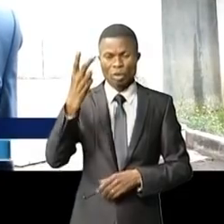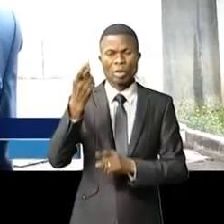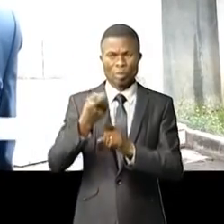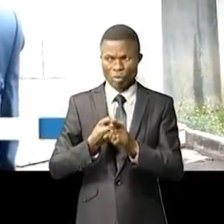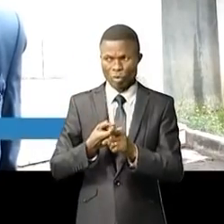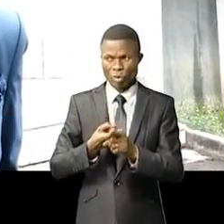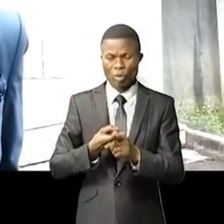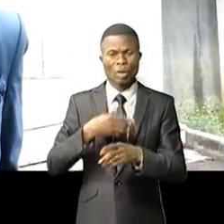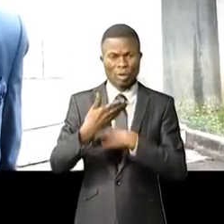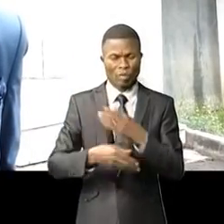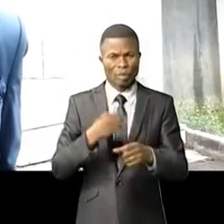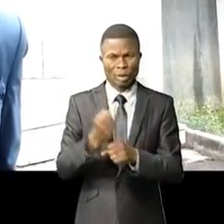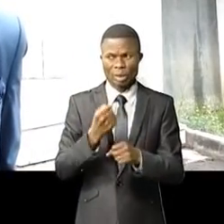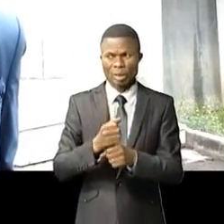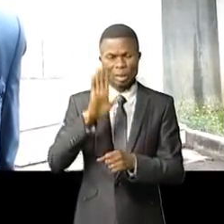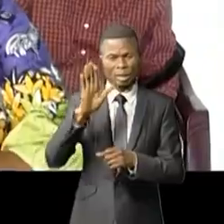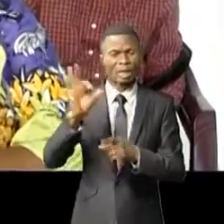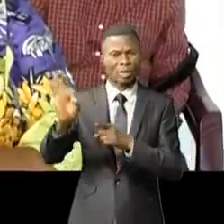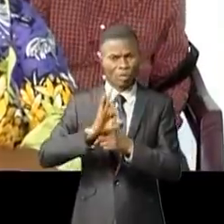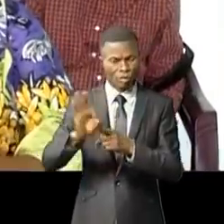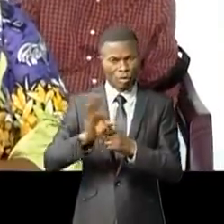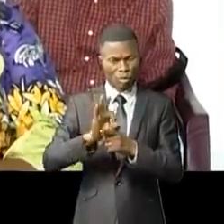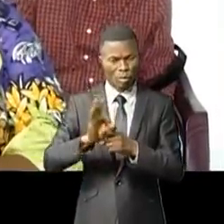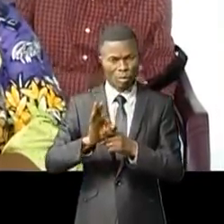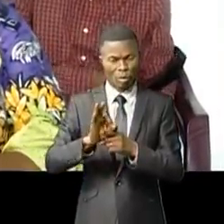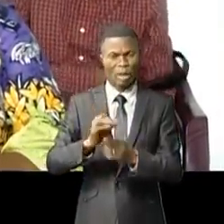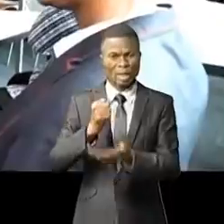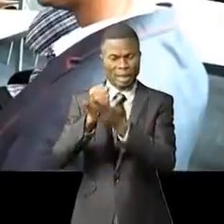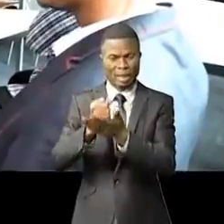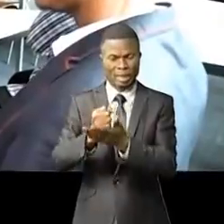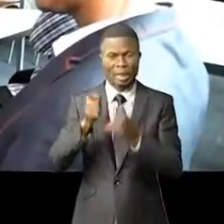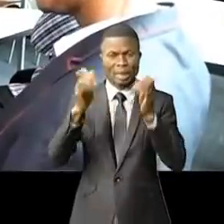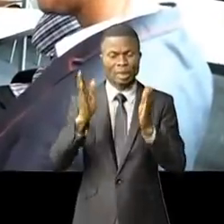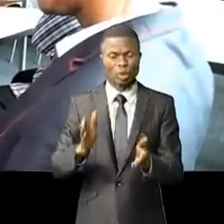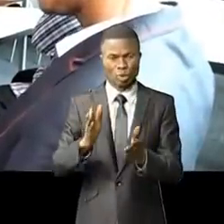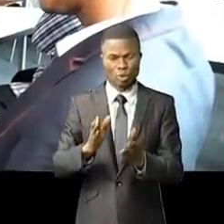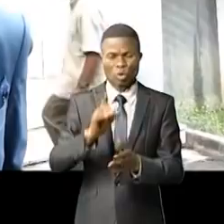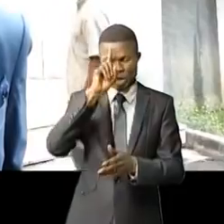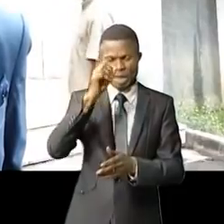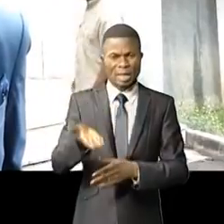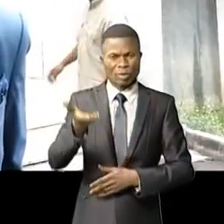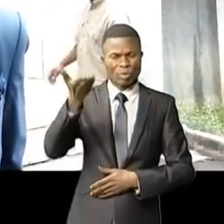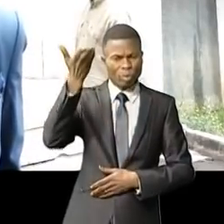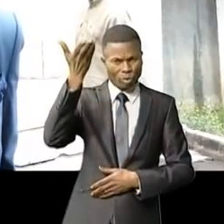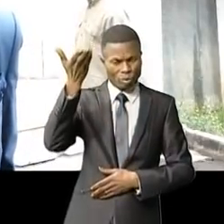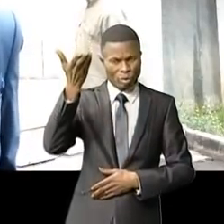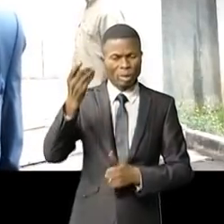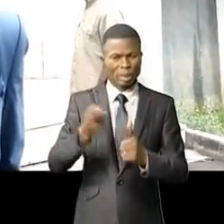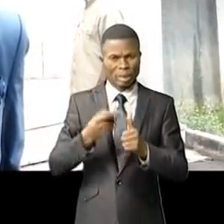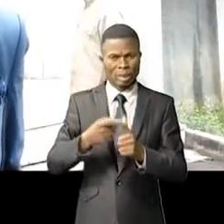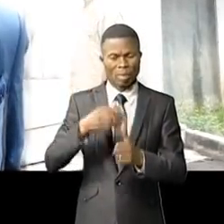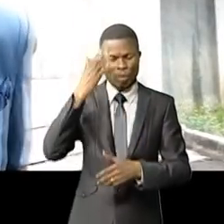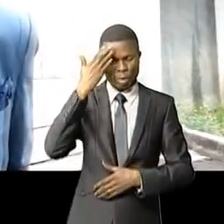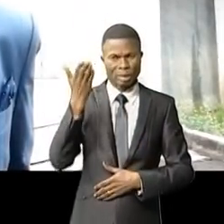réaliser cinq sessions de remise à niveau des professionnels de la RTNC. Il faut d'abord y